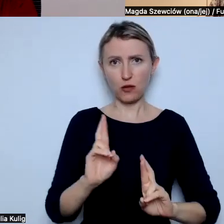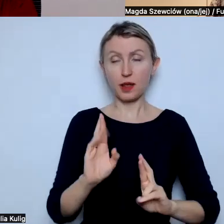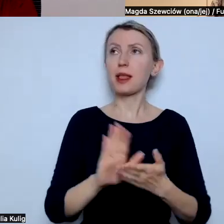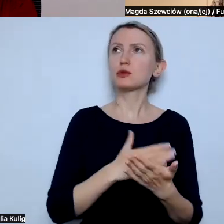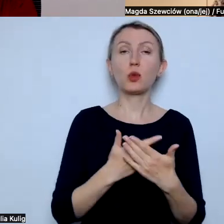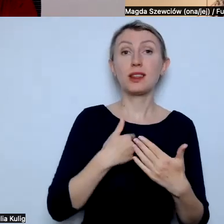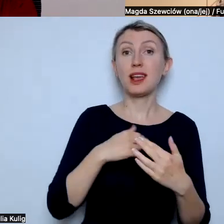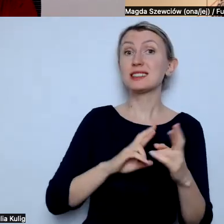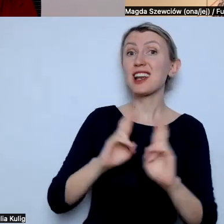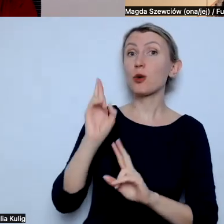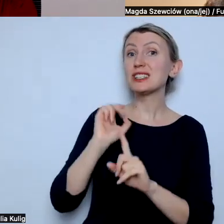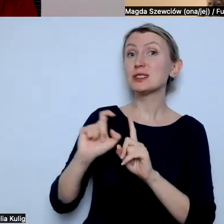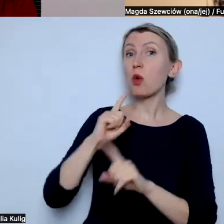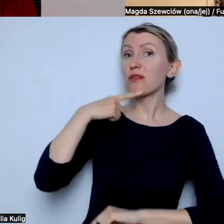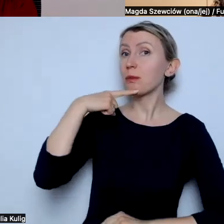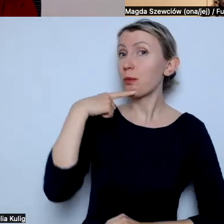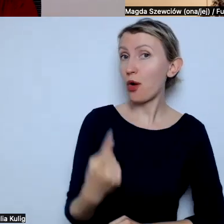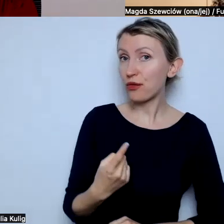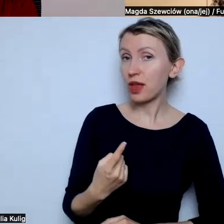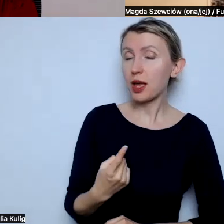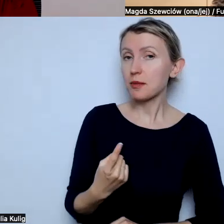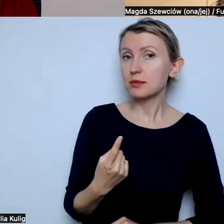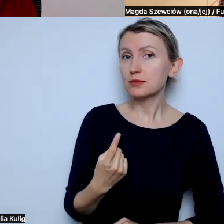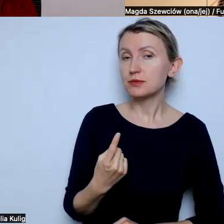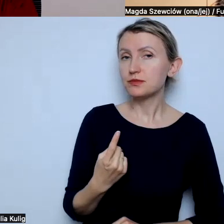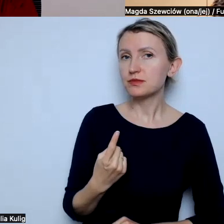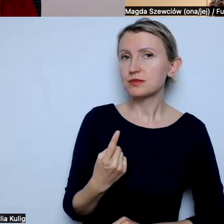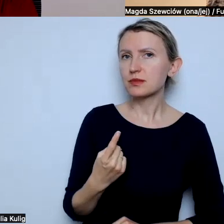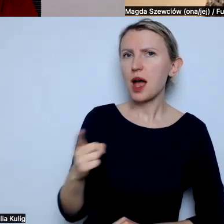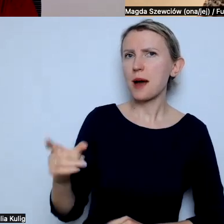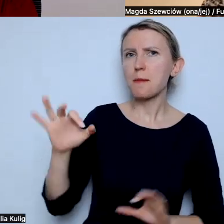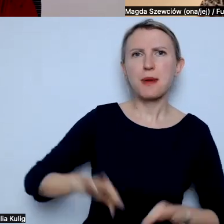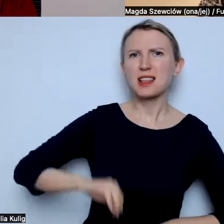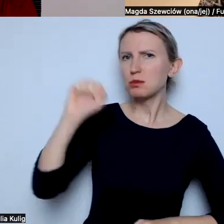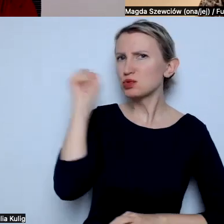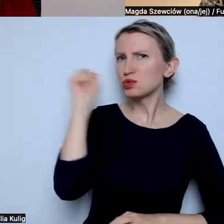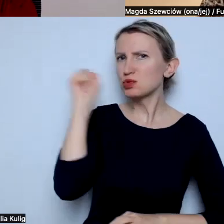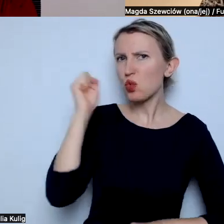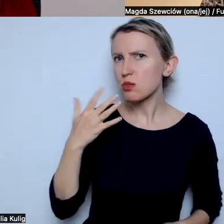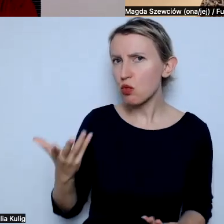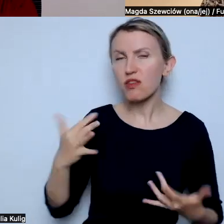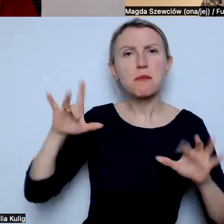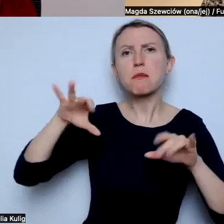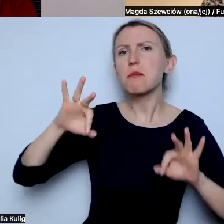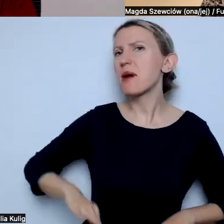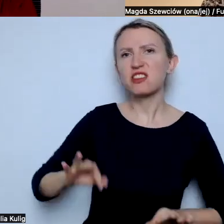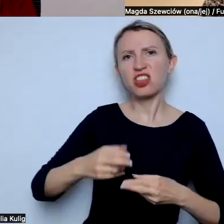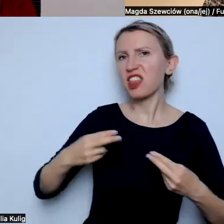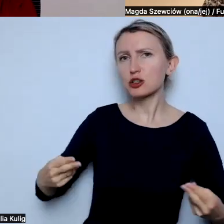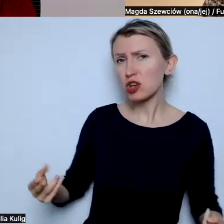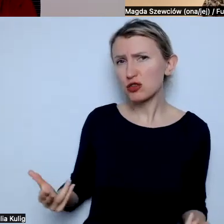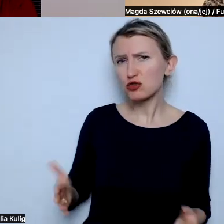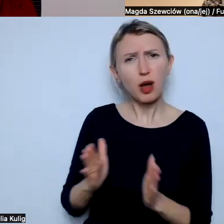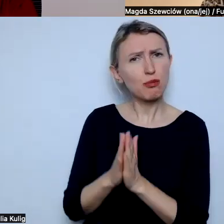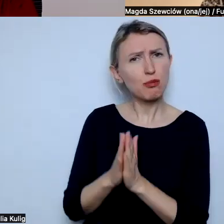zareaguję słownie i powiem, że wygaduje pani bzdury i jest pani niegrzeczna i proszę nie